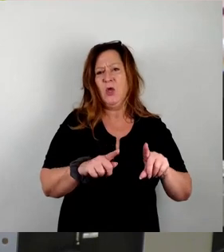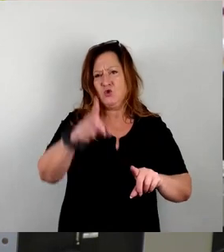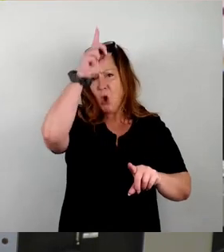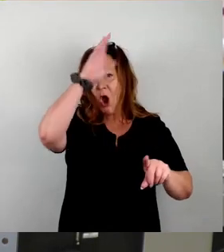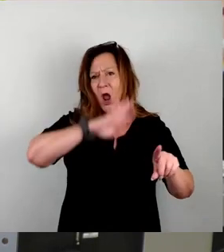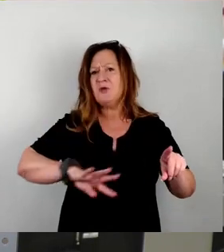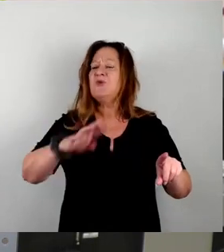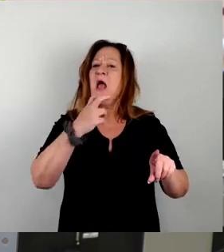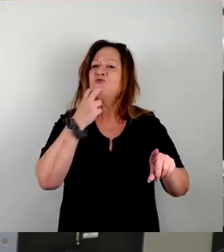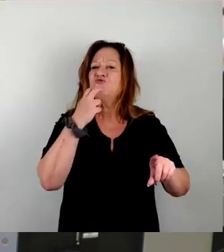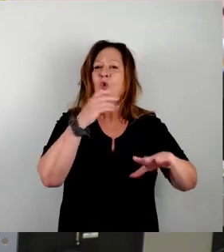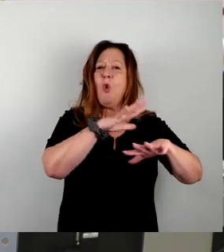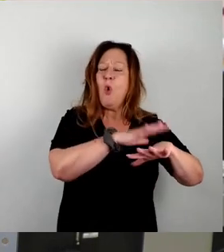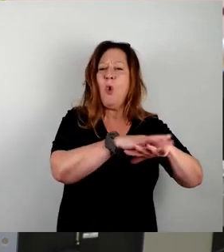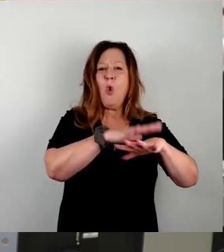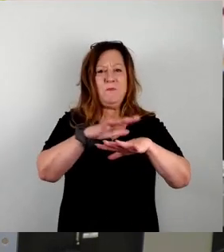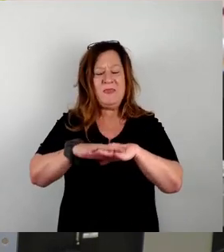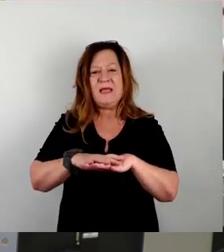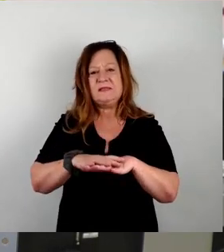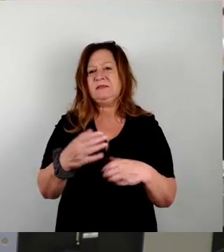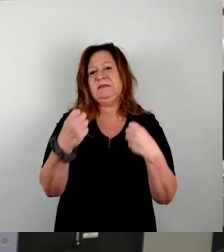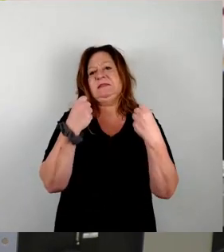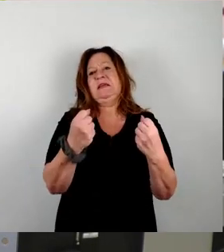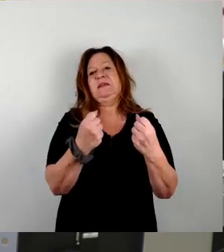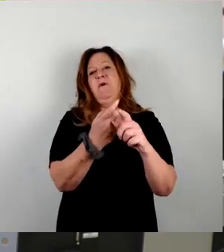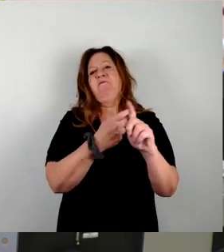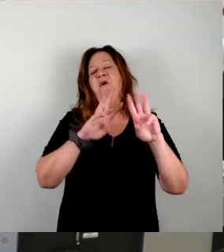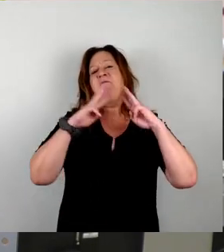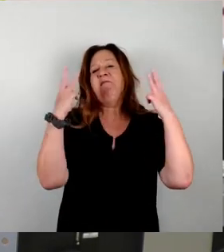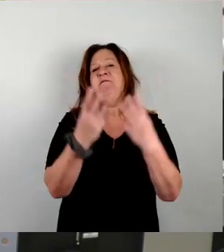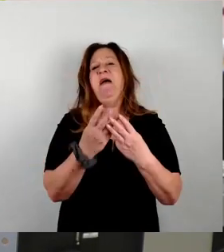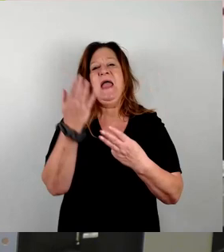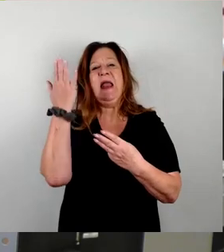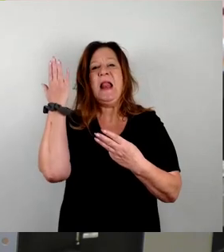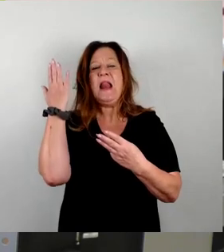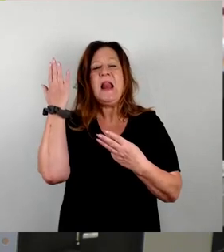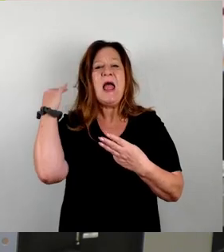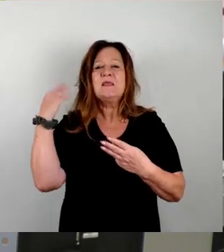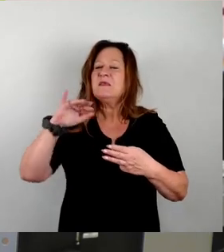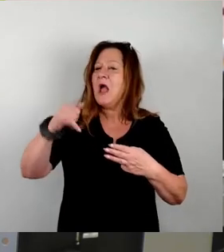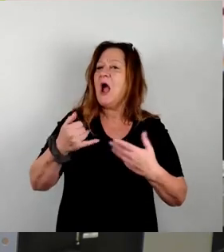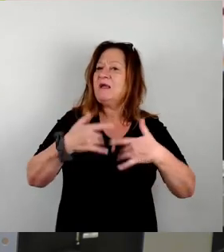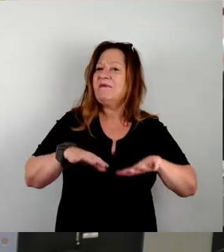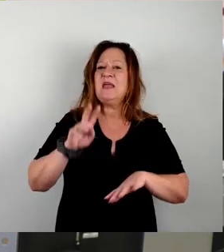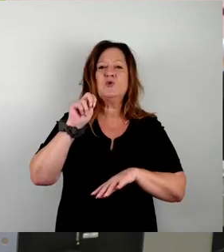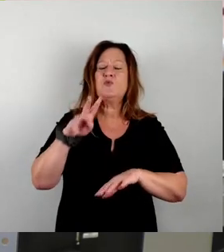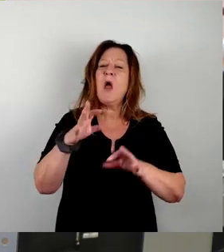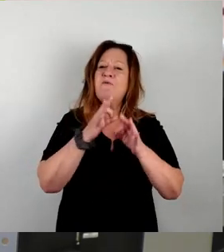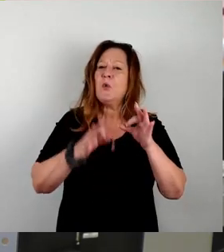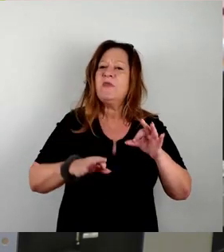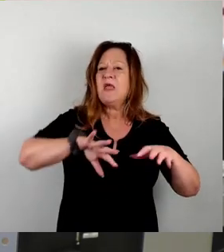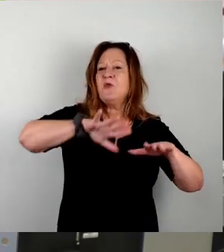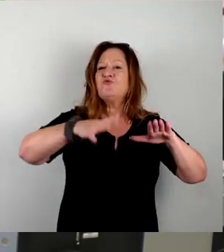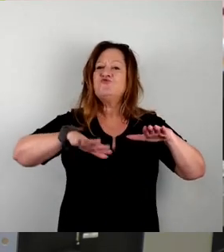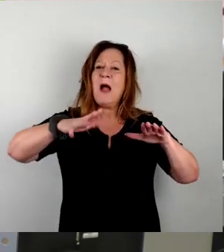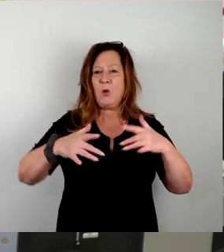vergangenen Jahr waren durchschnittlich nur 12,2 Minuten die VerbraucherInnen ohne Strom. Und den ungewollten Stresstest für die Netzstabilität hat unser